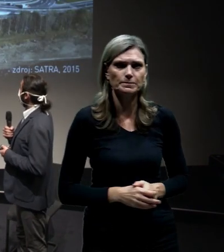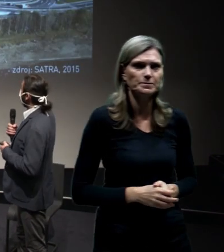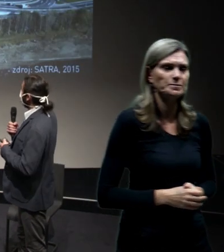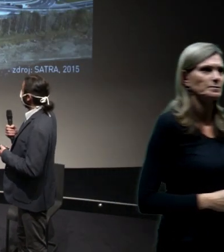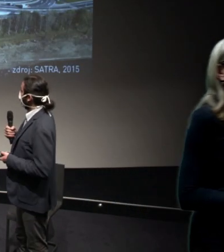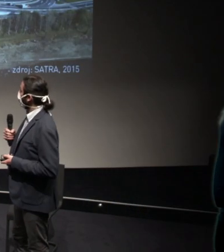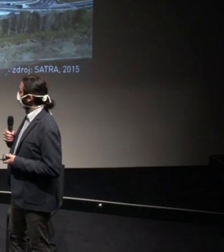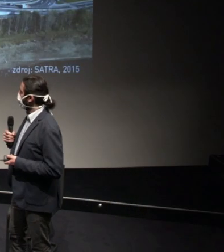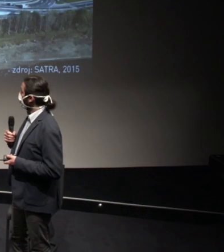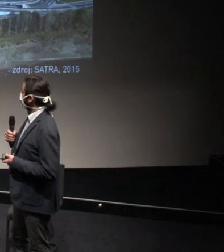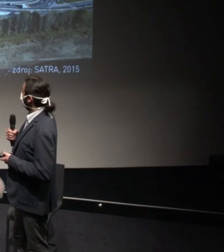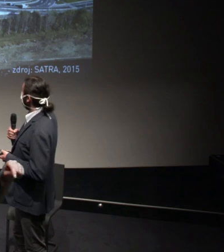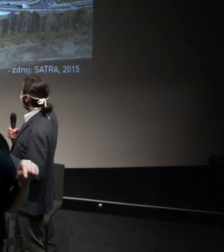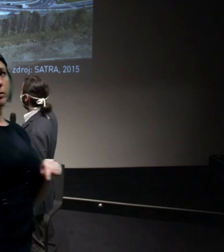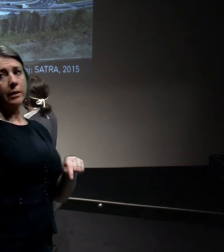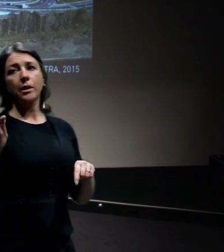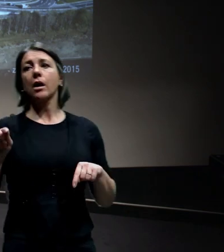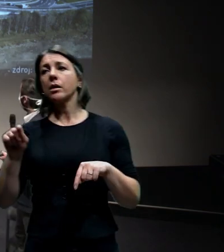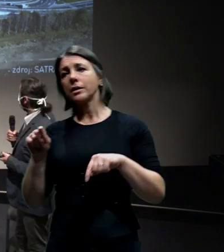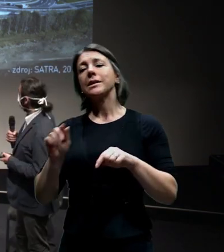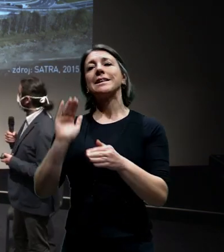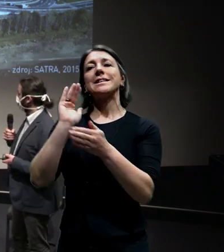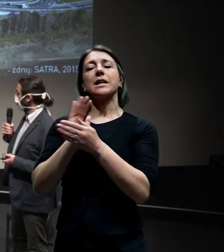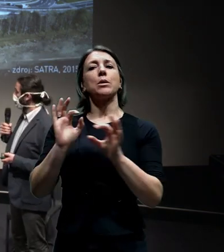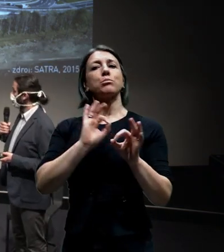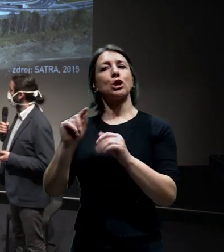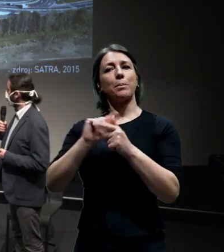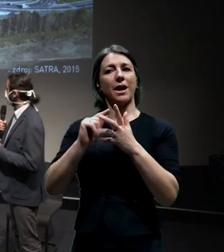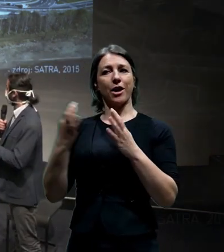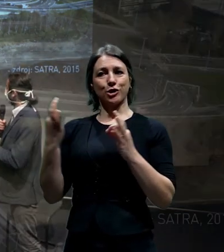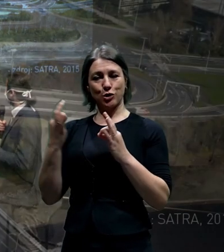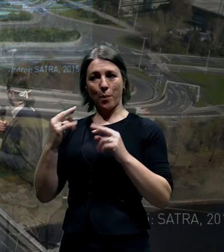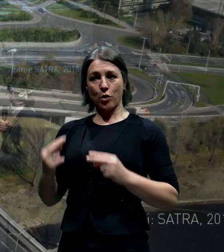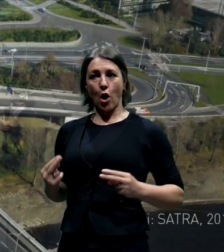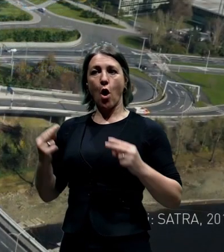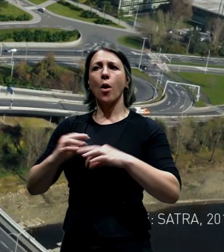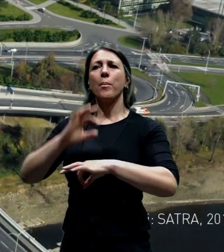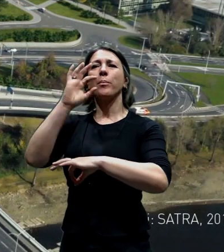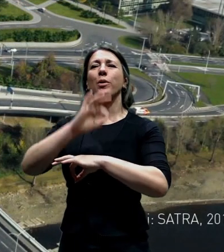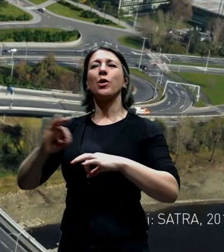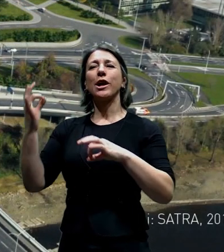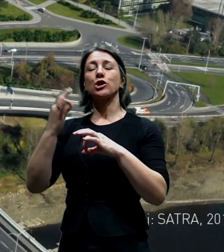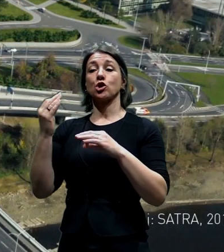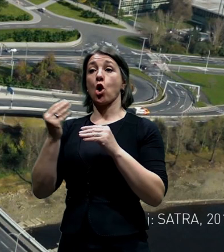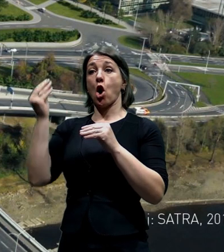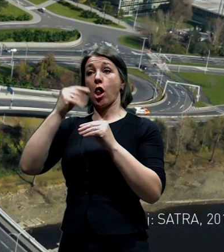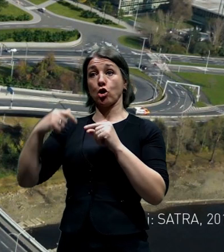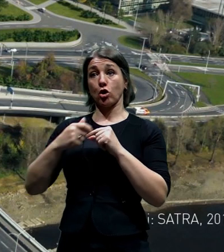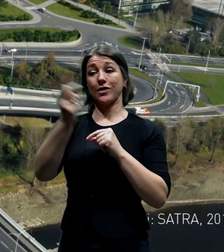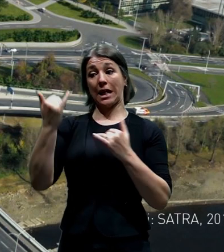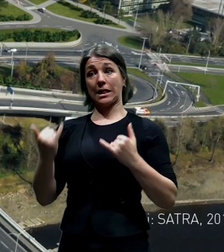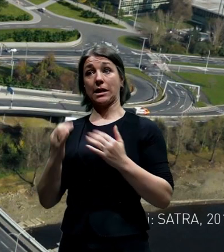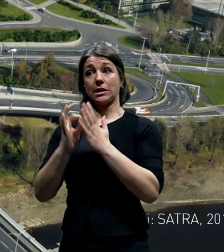dlouhodobým, tak tohle je původní projekt Zahlubení Holešoviček. Vidíme, že ta situace například zde na